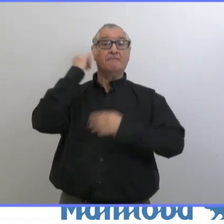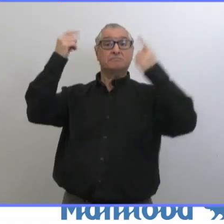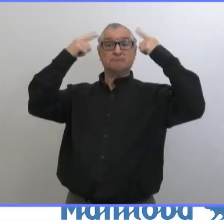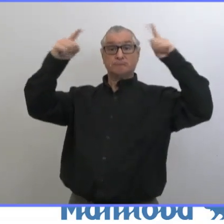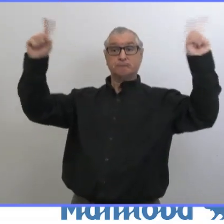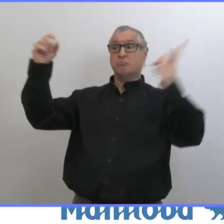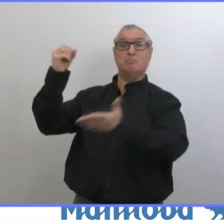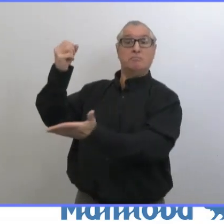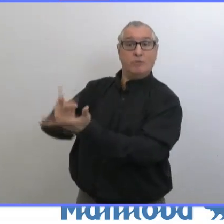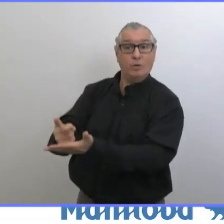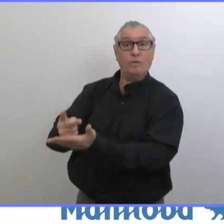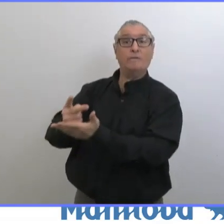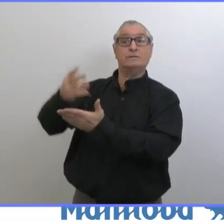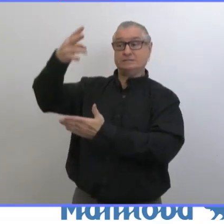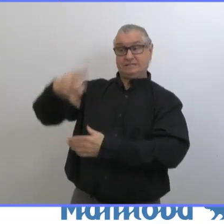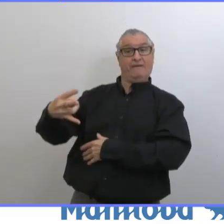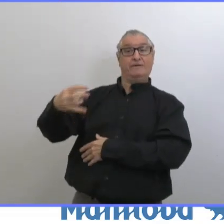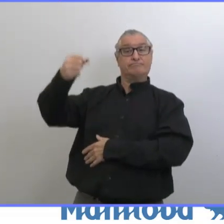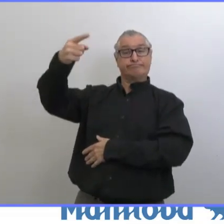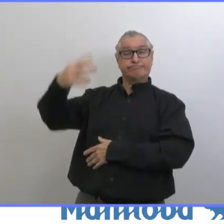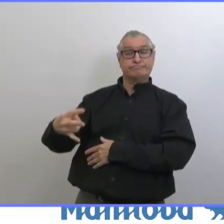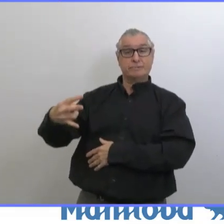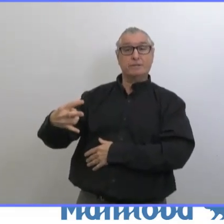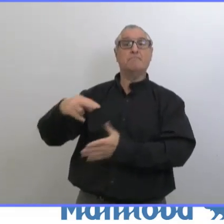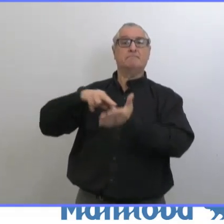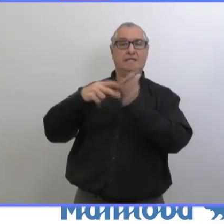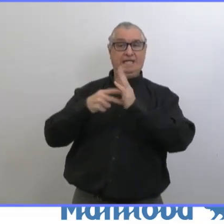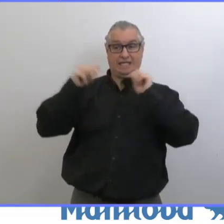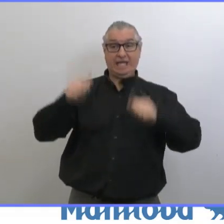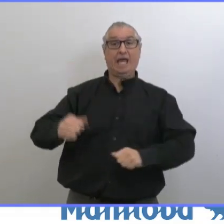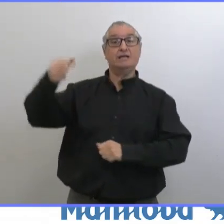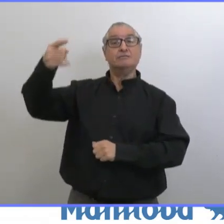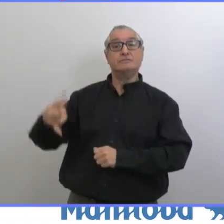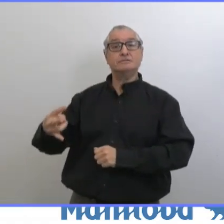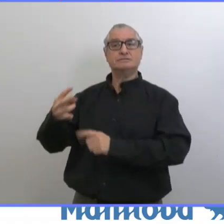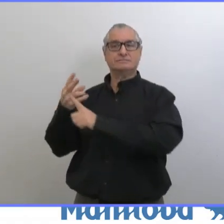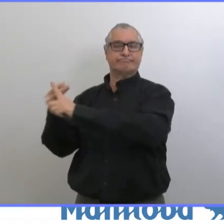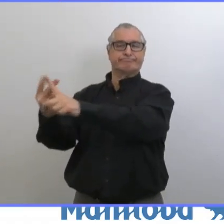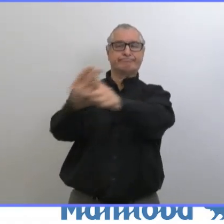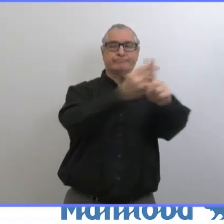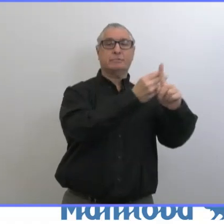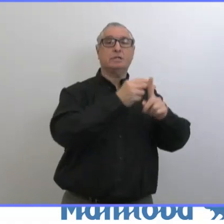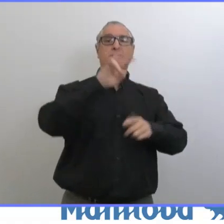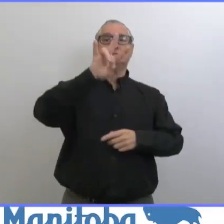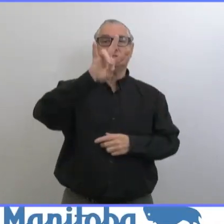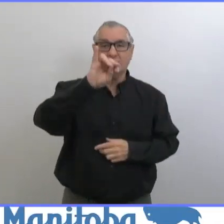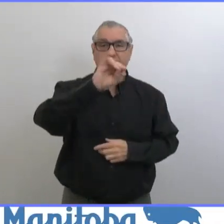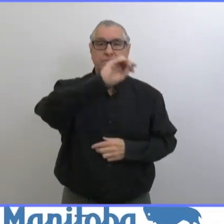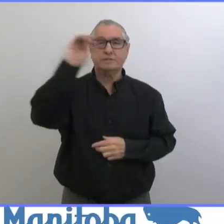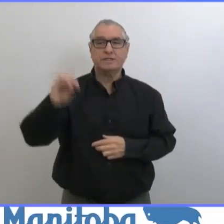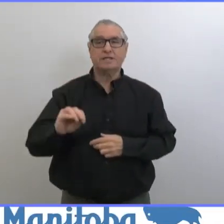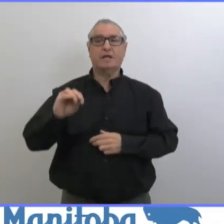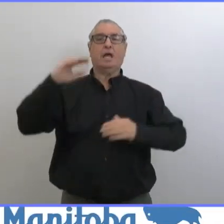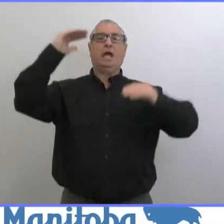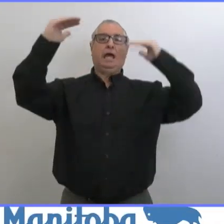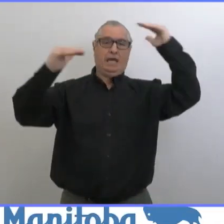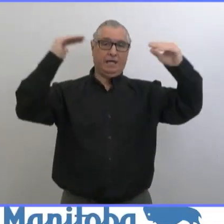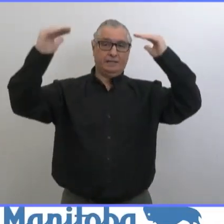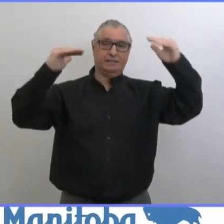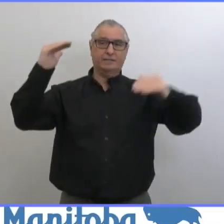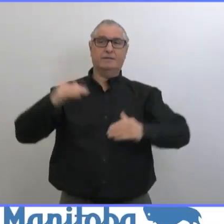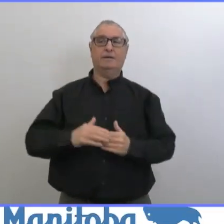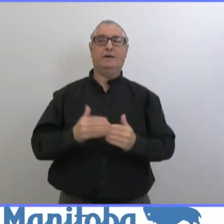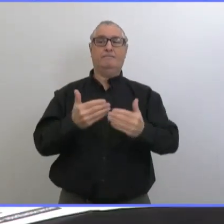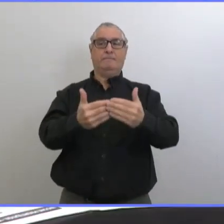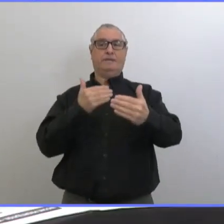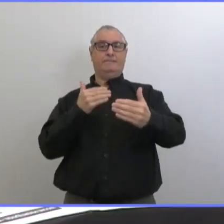immuniser le même nombre de personnes, 70% des adultes, d'ici la fin août. Donc ça, c'est la fin de la présentation. Mais je